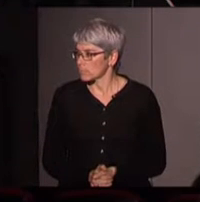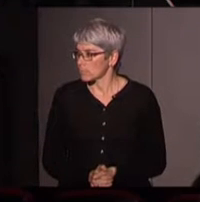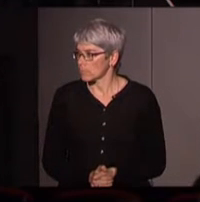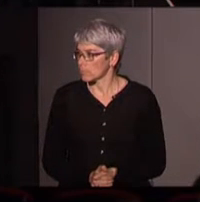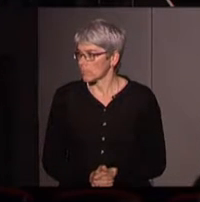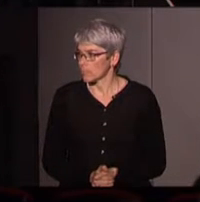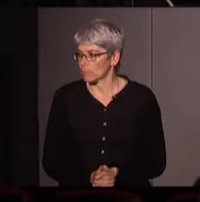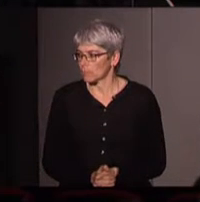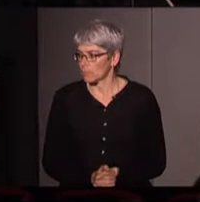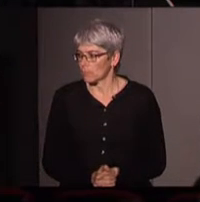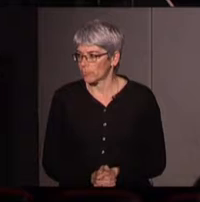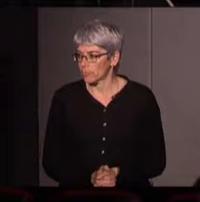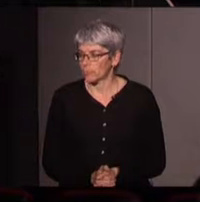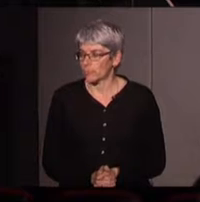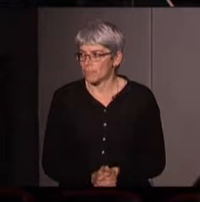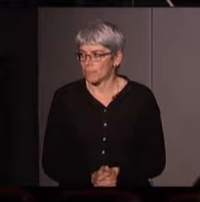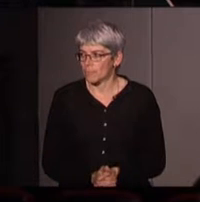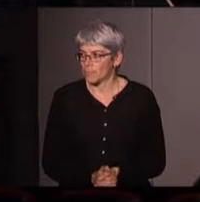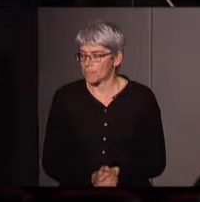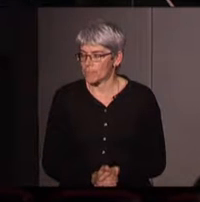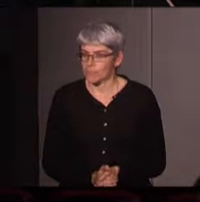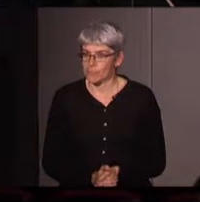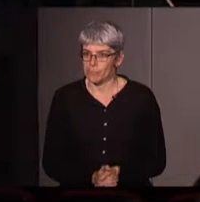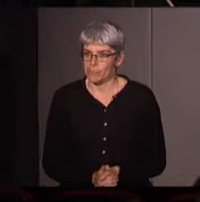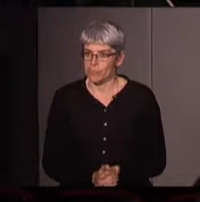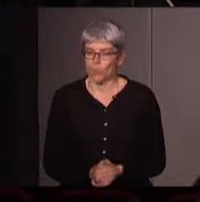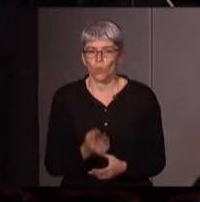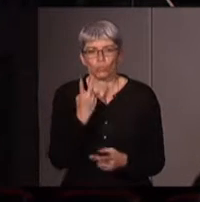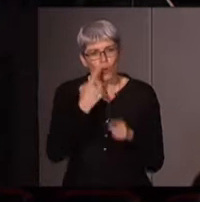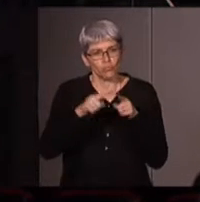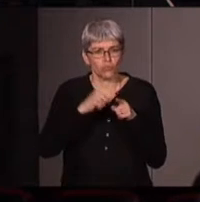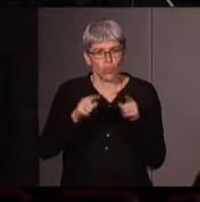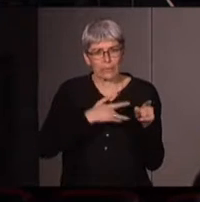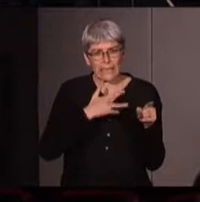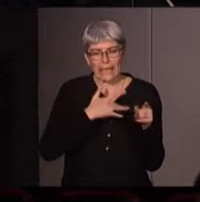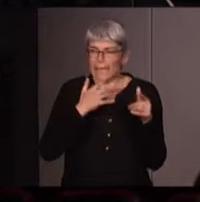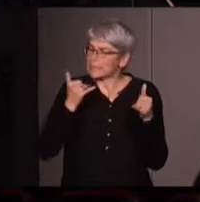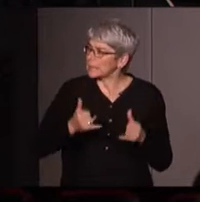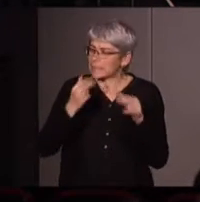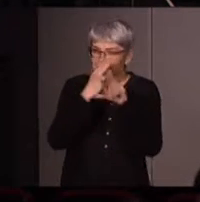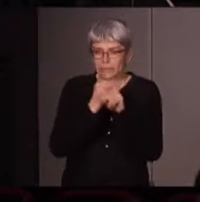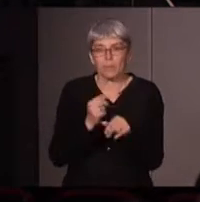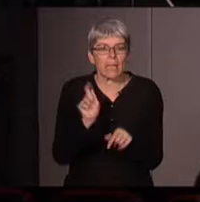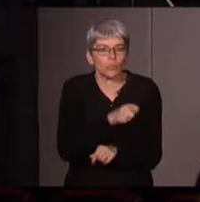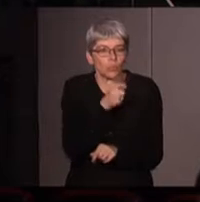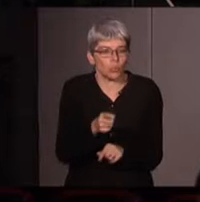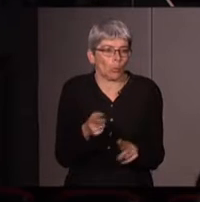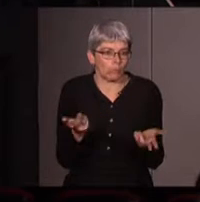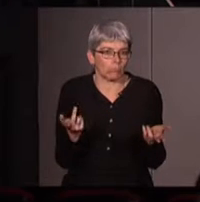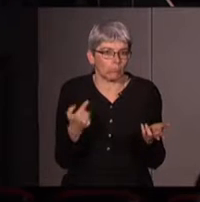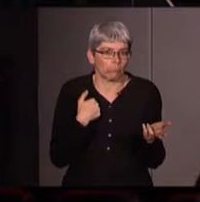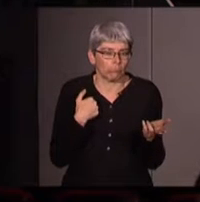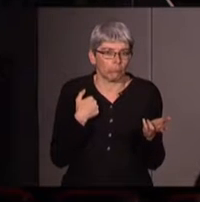je voudrais en fait m'intéresser à deux choses dans cette définition. Évidemment, revenir sur